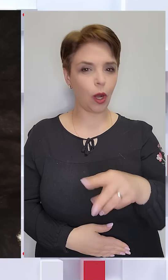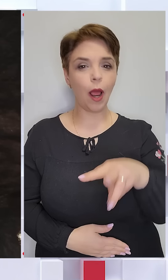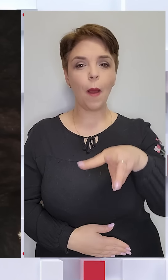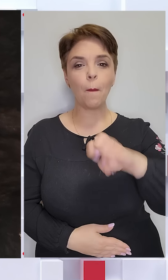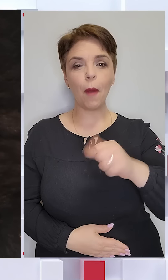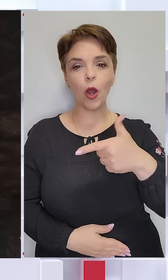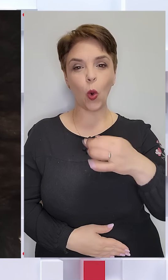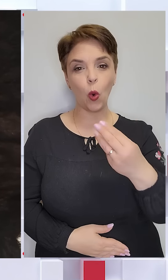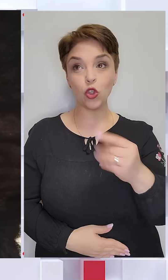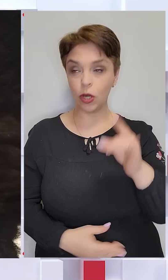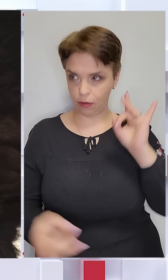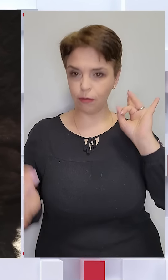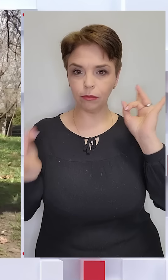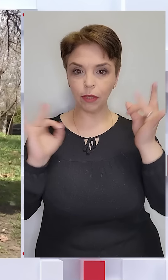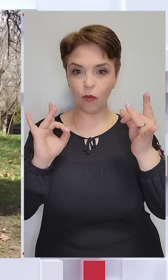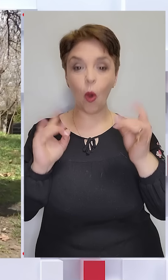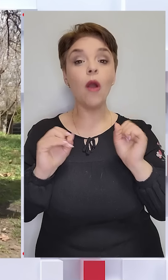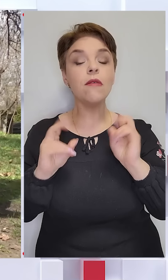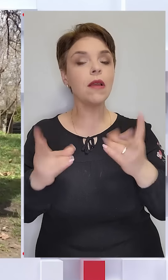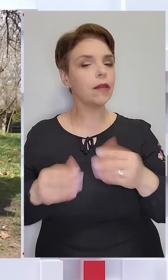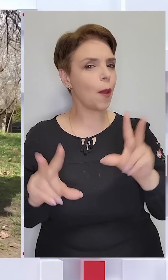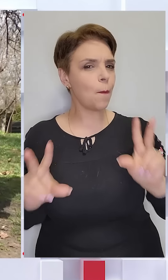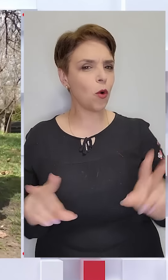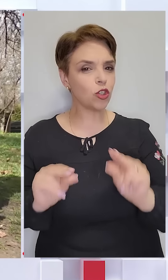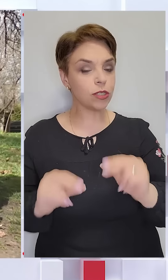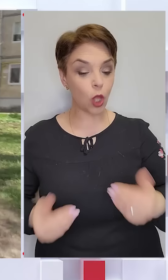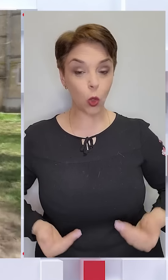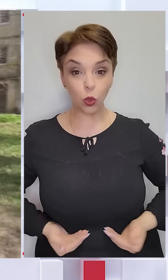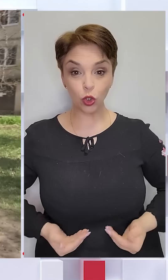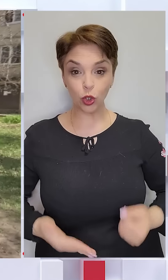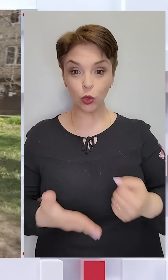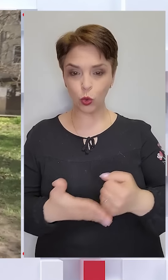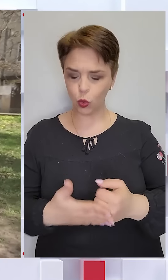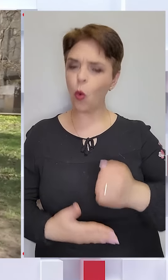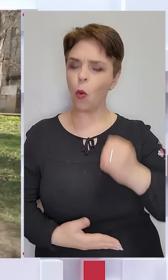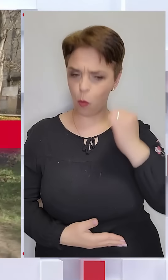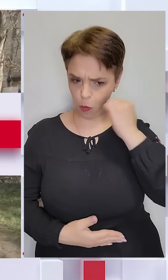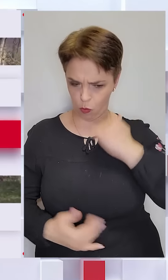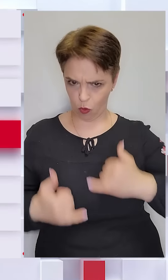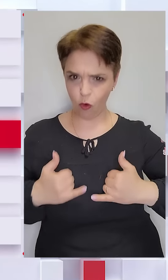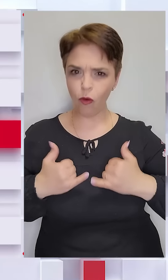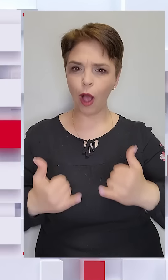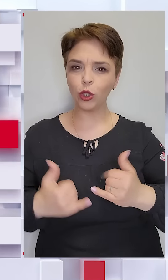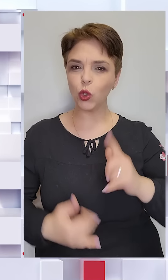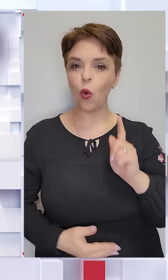Маргоша на сигнал тривоги? І як їй пощастило дожити до поважного віку?